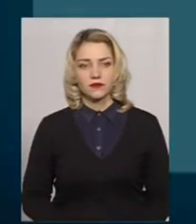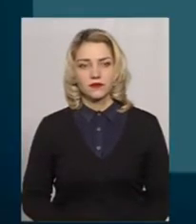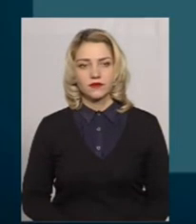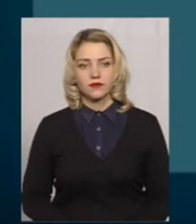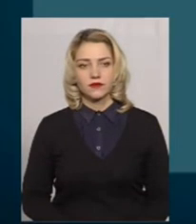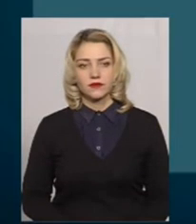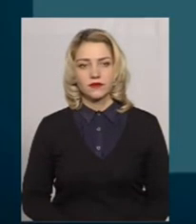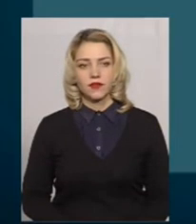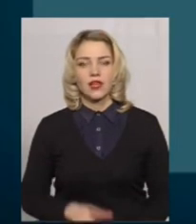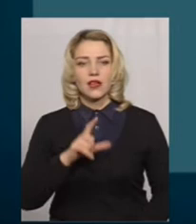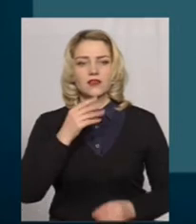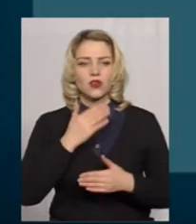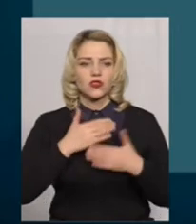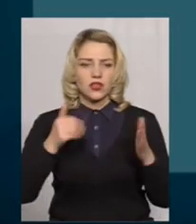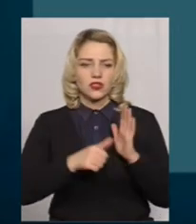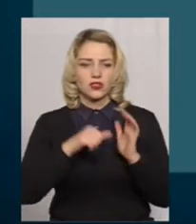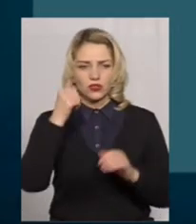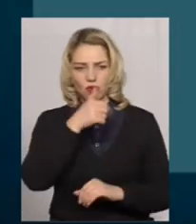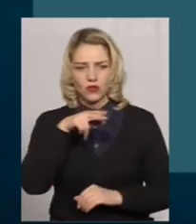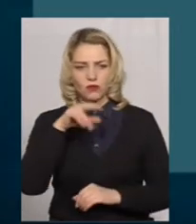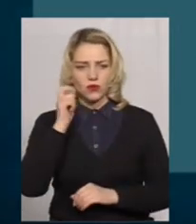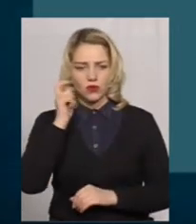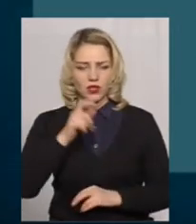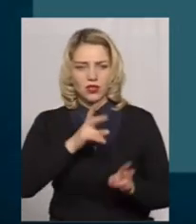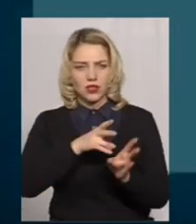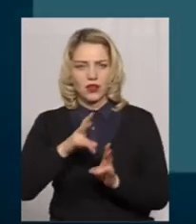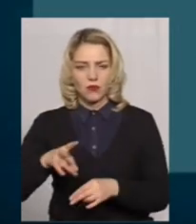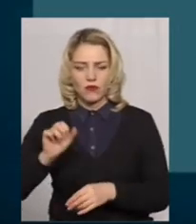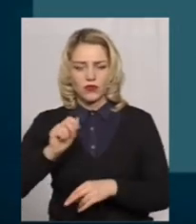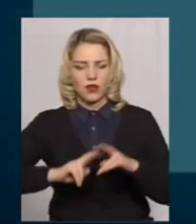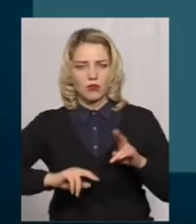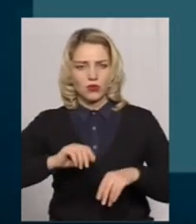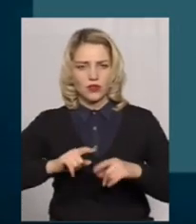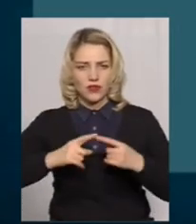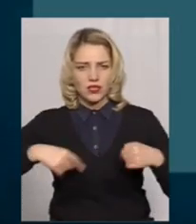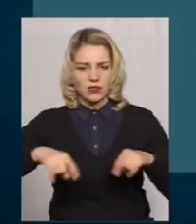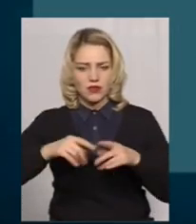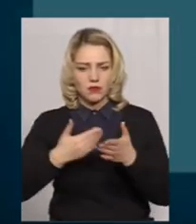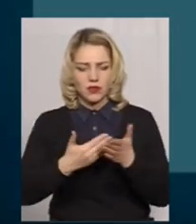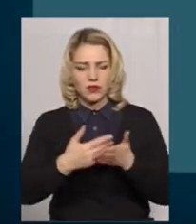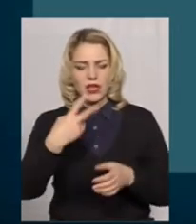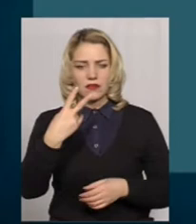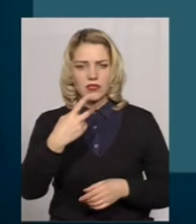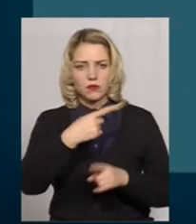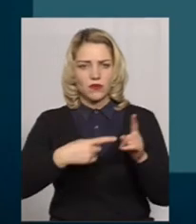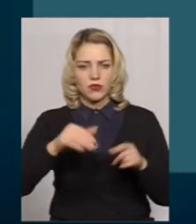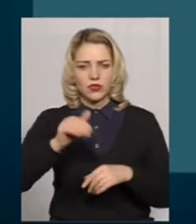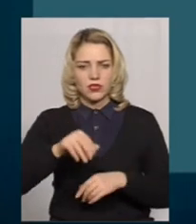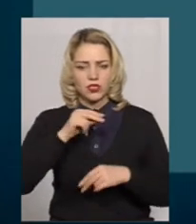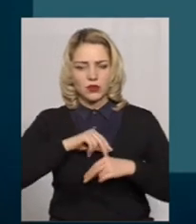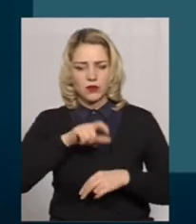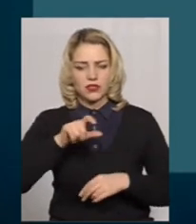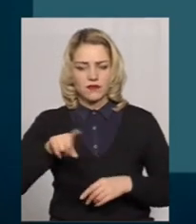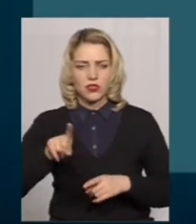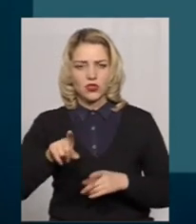За останні шість років в Україні травмовано на будівництві біля 2,5 тисяч працівників. І що